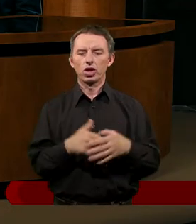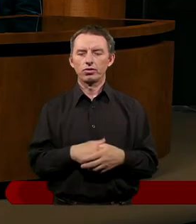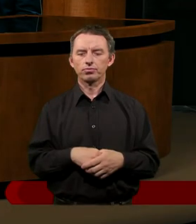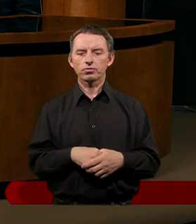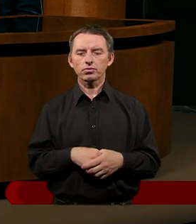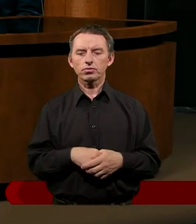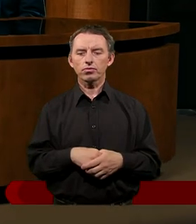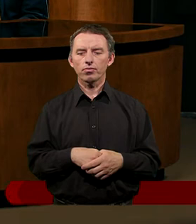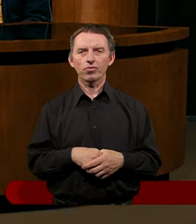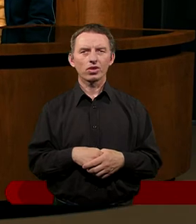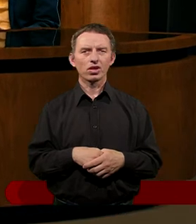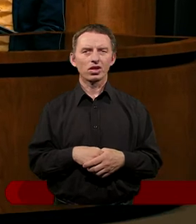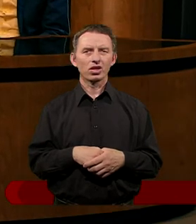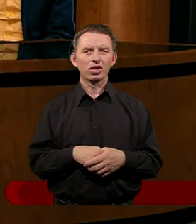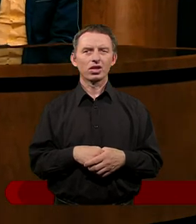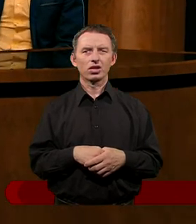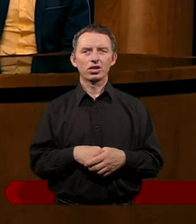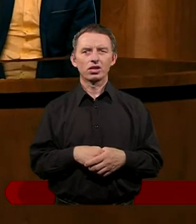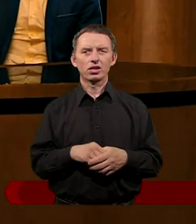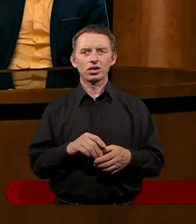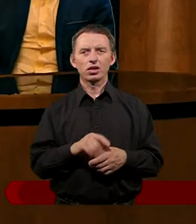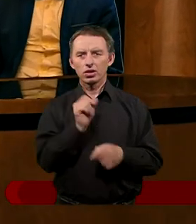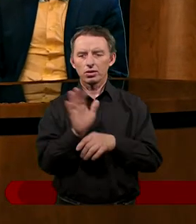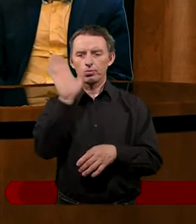No podczas modlitwy nawiązyły się relacje z Panem Bogiem. Oczywiście.